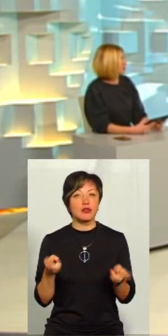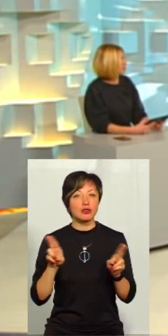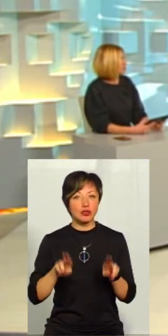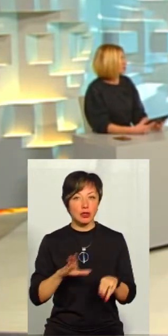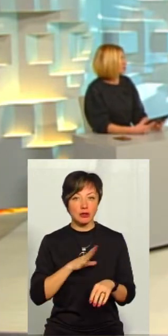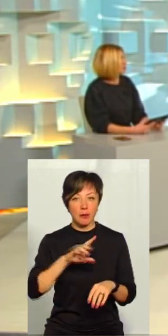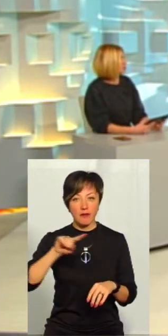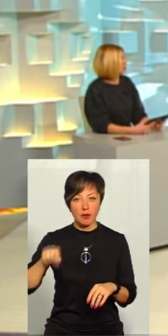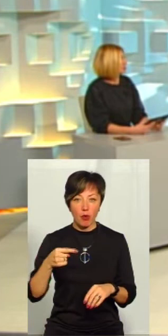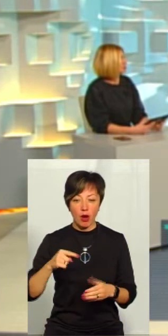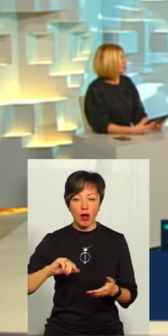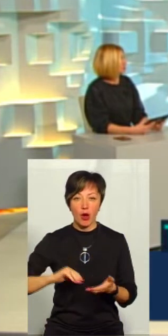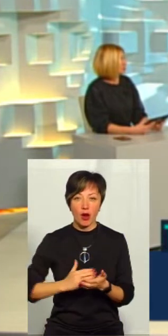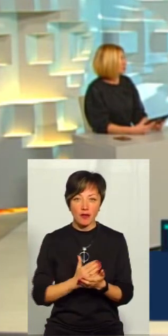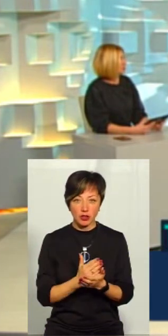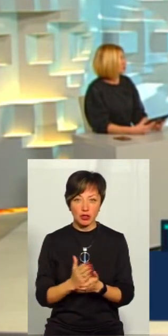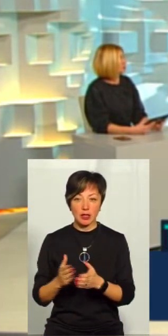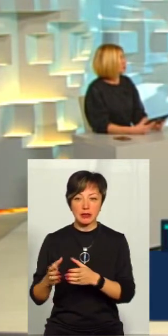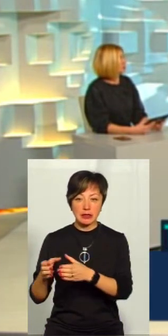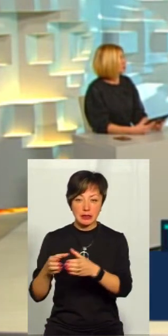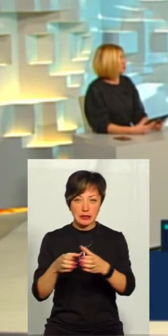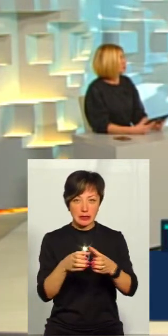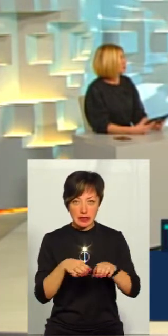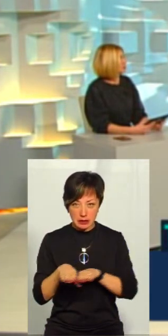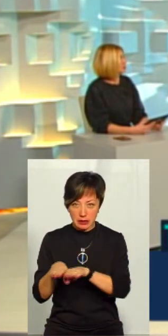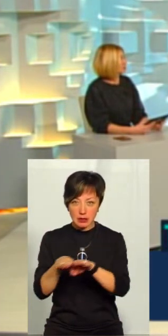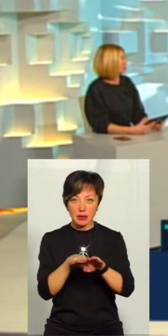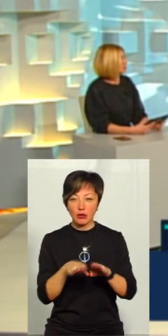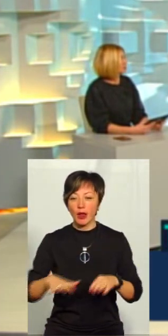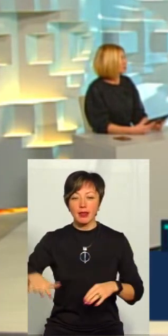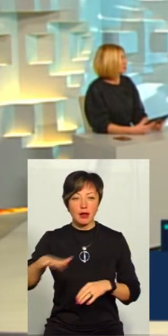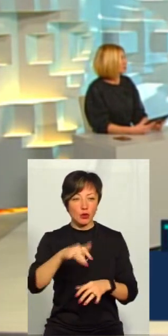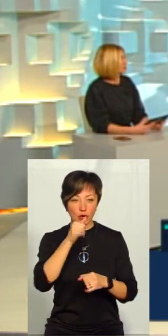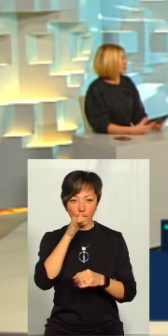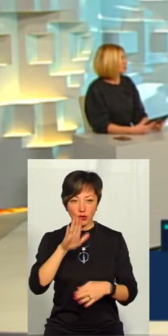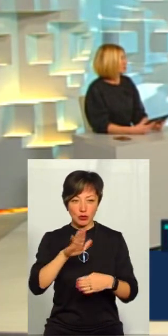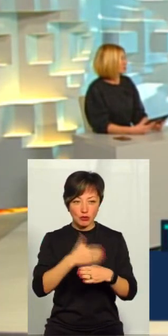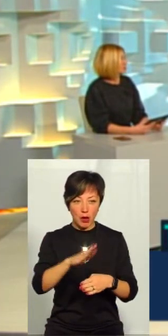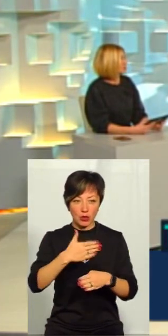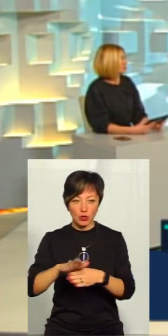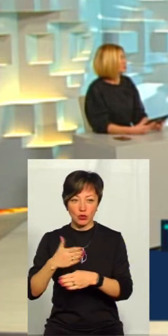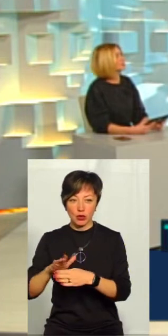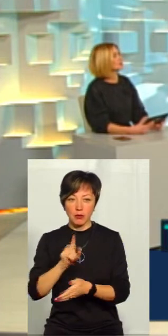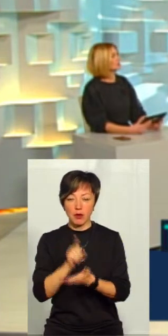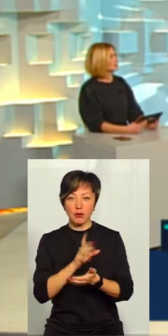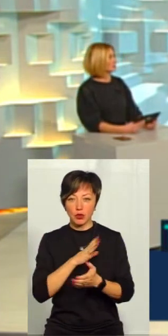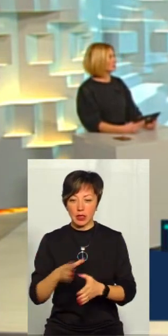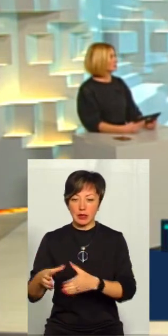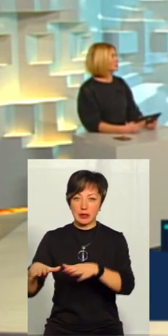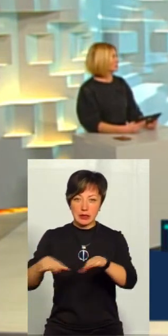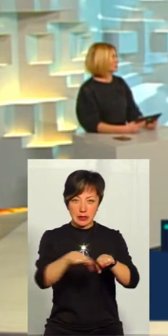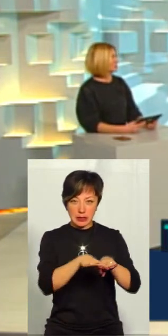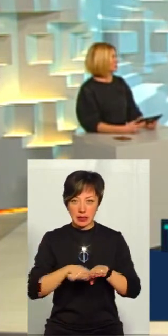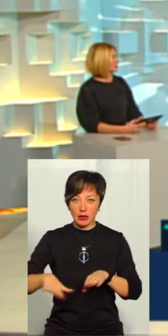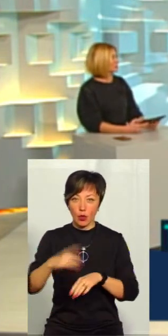Залишалася вимога географічна цілісність, це означає, що територія не може бути шматочками, це має бути цілісна